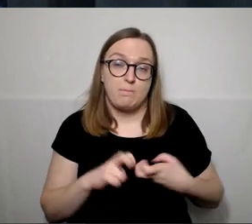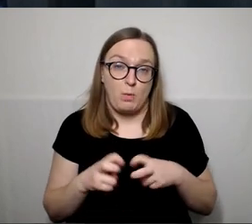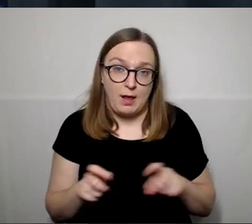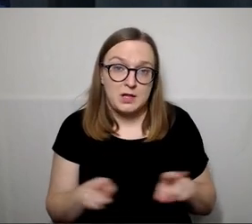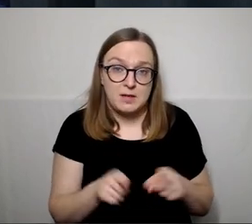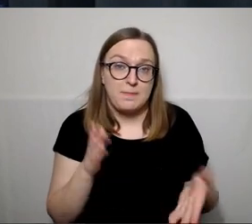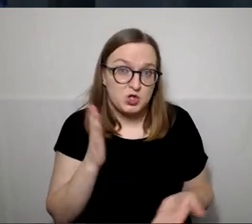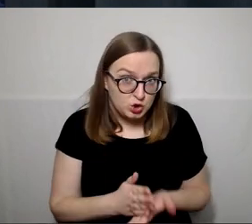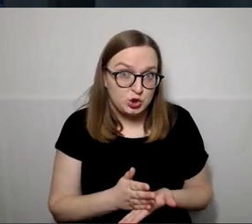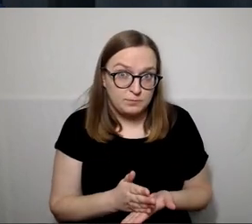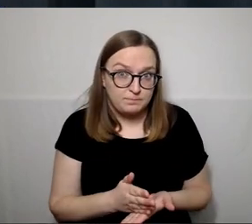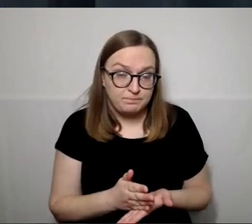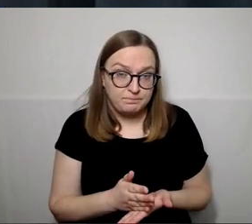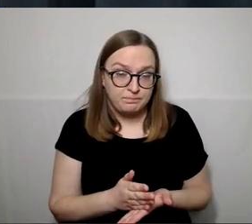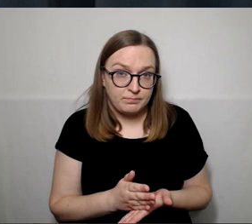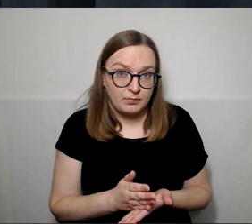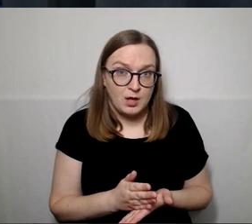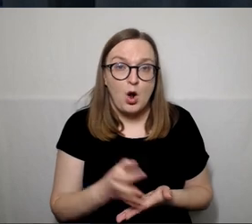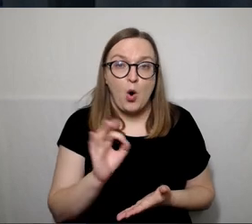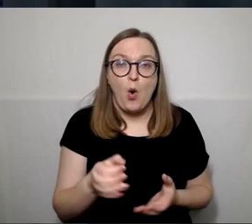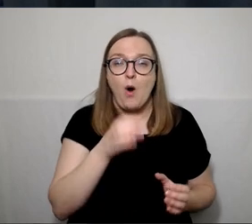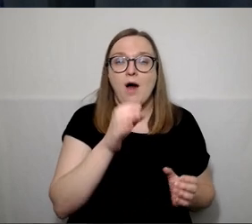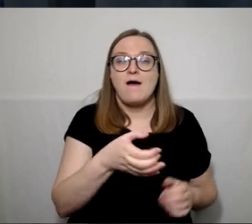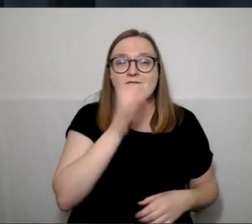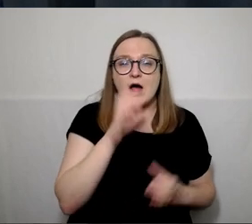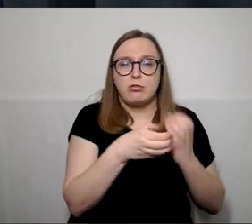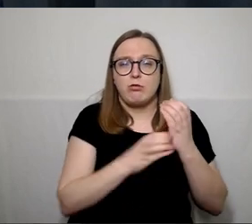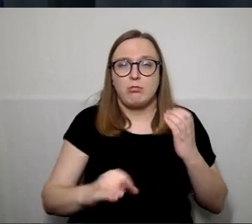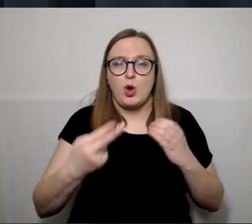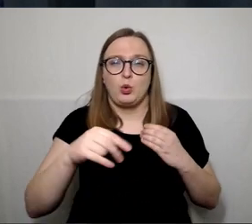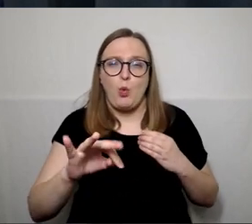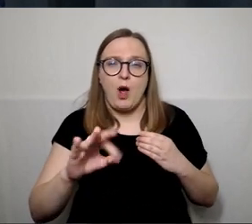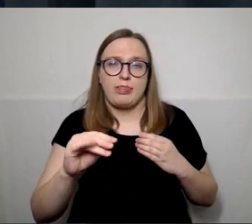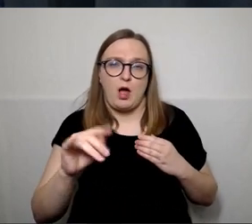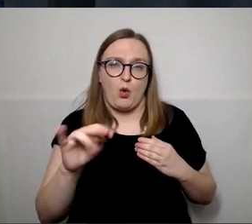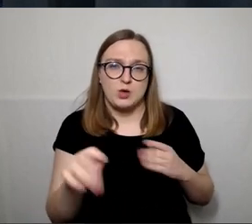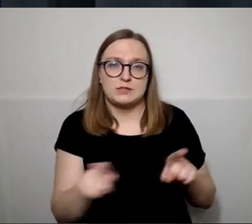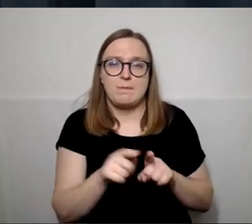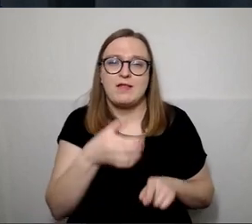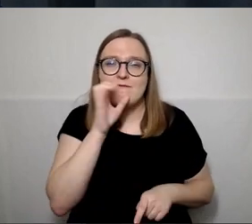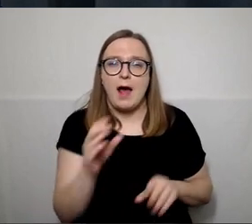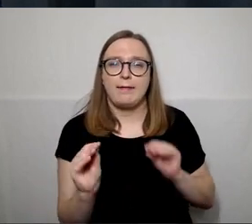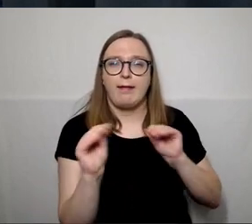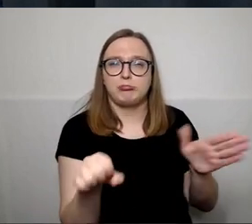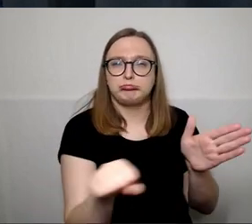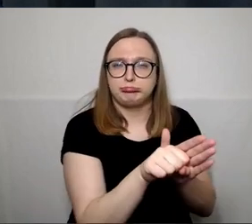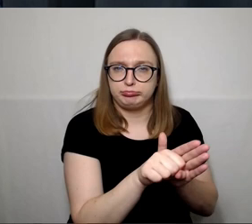vienas su nuotekom ir vandensivedimu. Tai